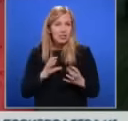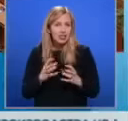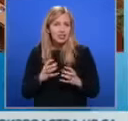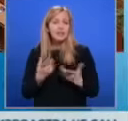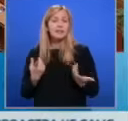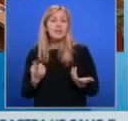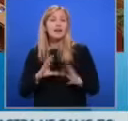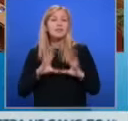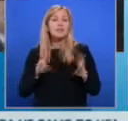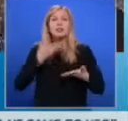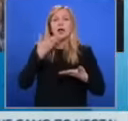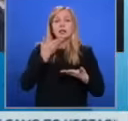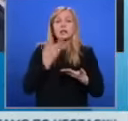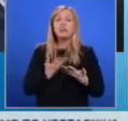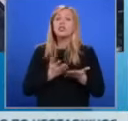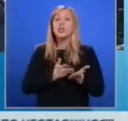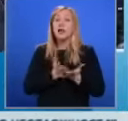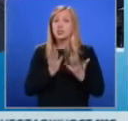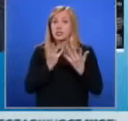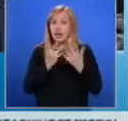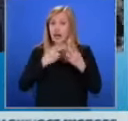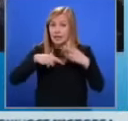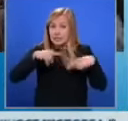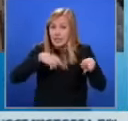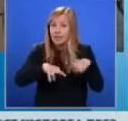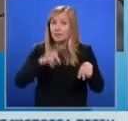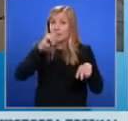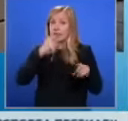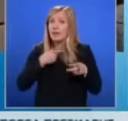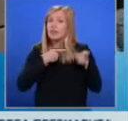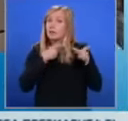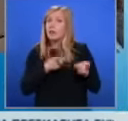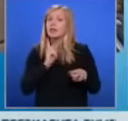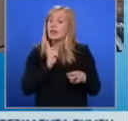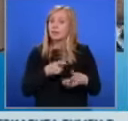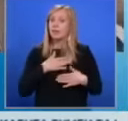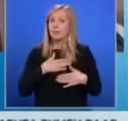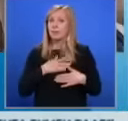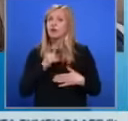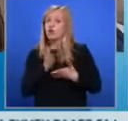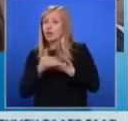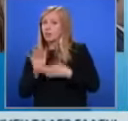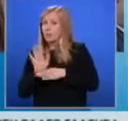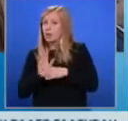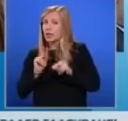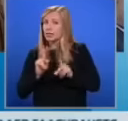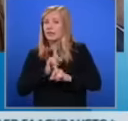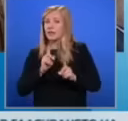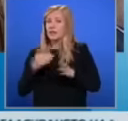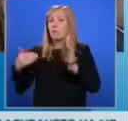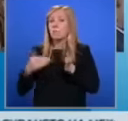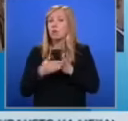декларираха, че механизъм за разследване на главния прокурор трябва да има. Но част от депутатите отбелязаха, че той не трябва да е